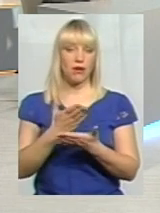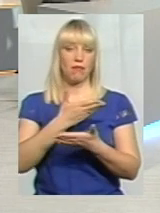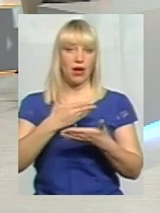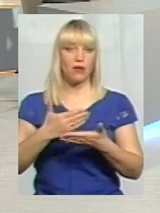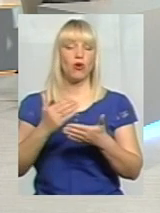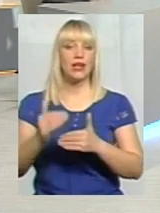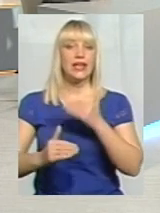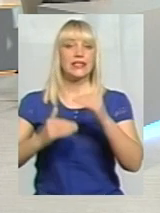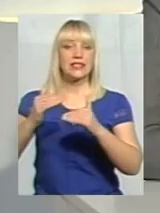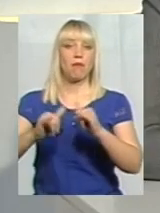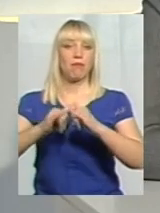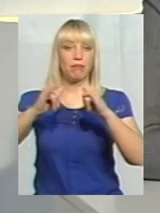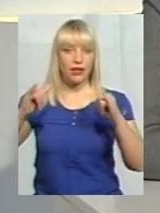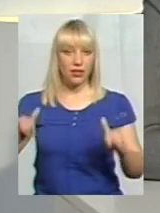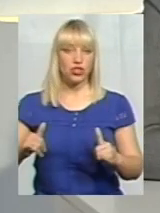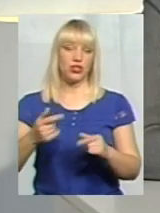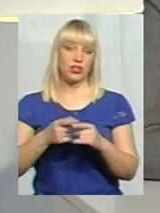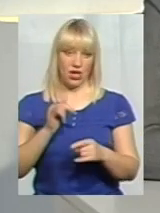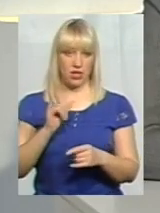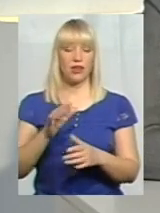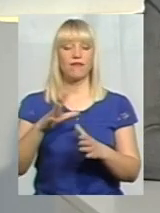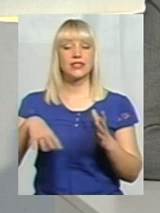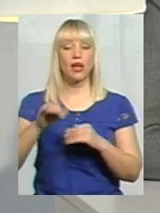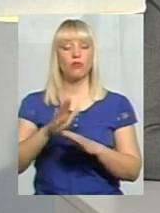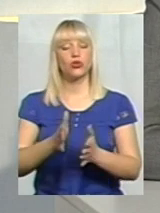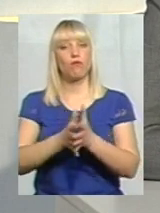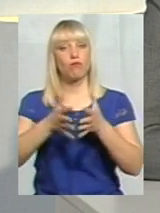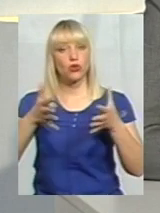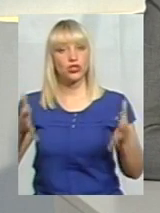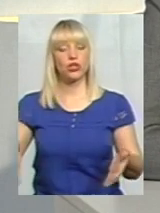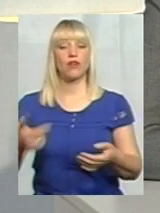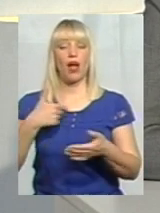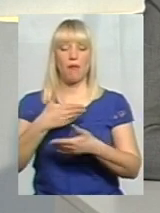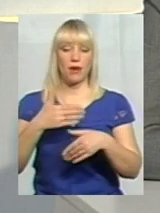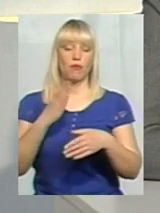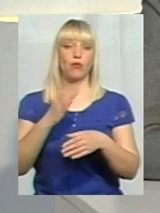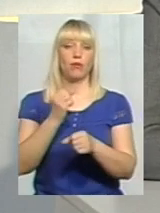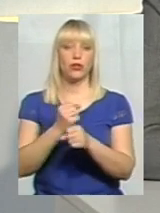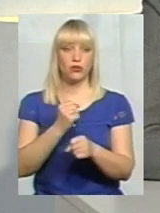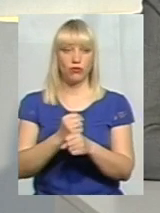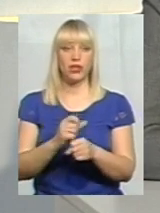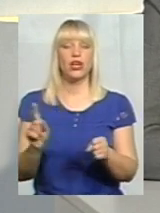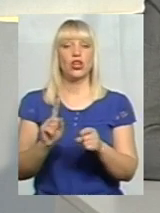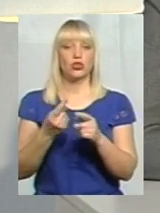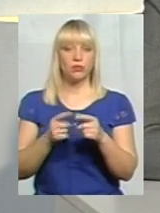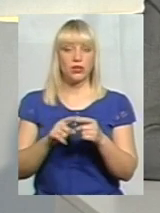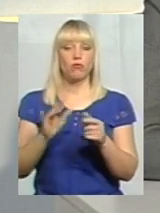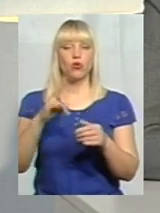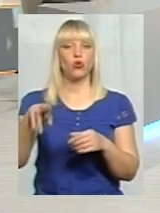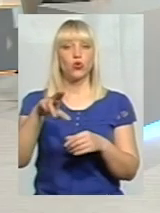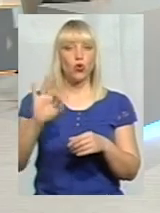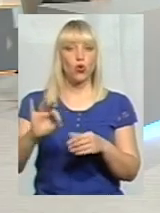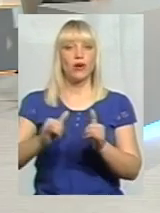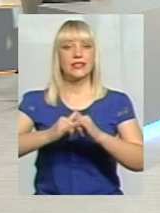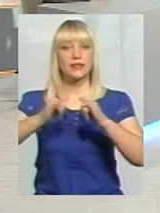до збільшення, це буде поширюватися, а ми в цьому плані будемо працювати, щоб ця тенденція була до збільшення і зростання.